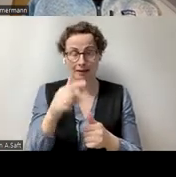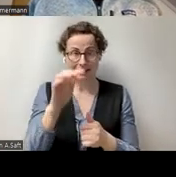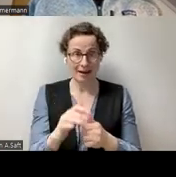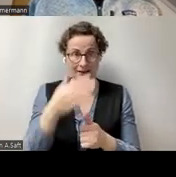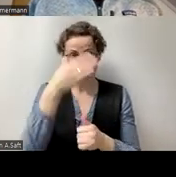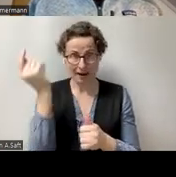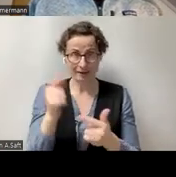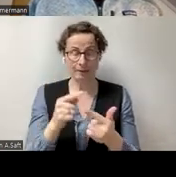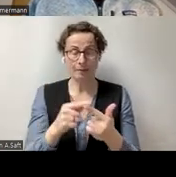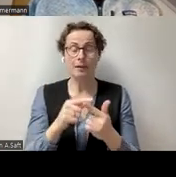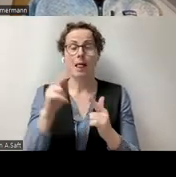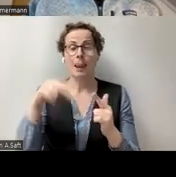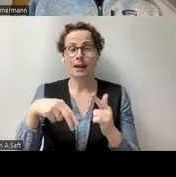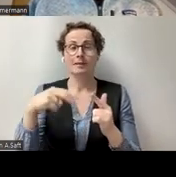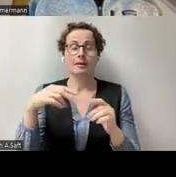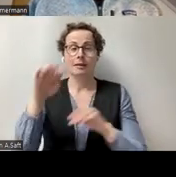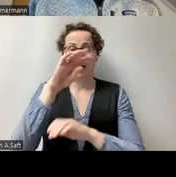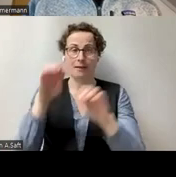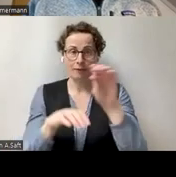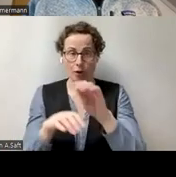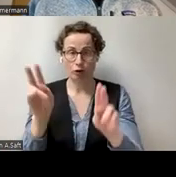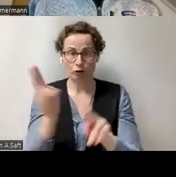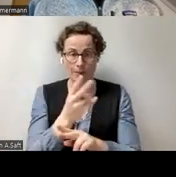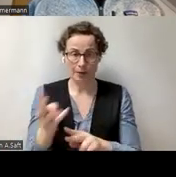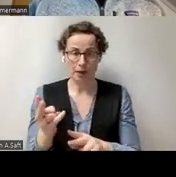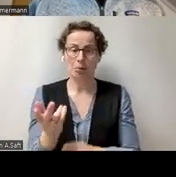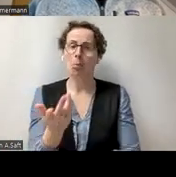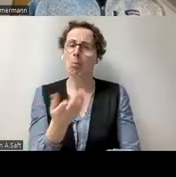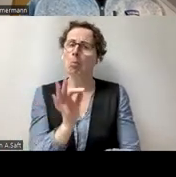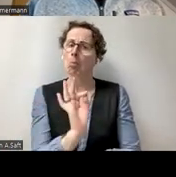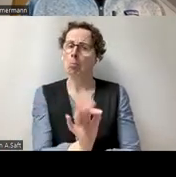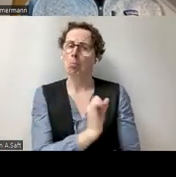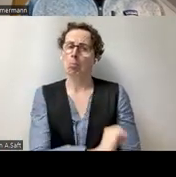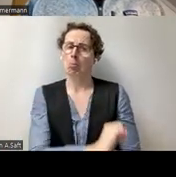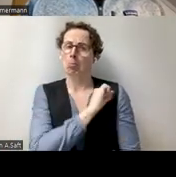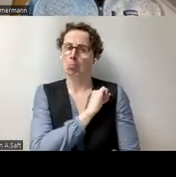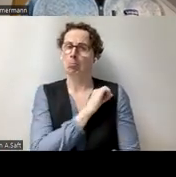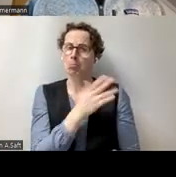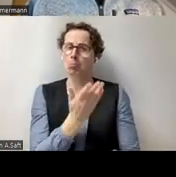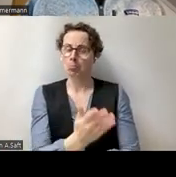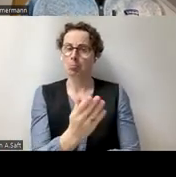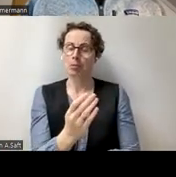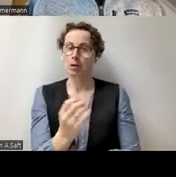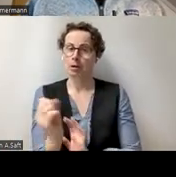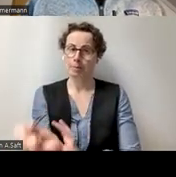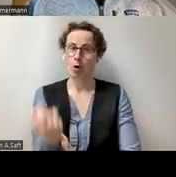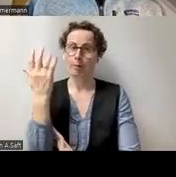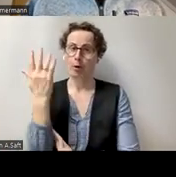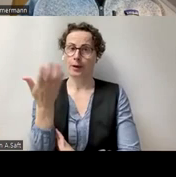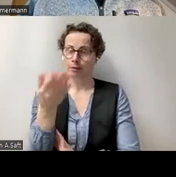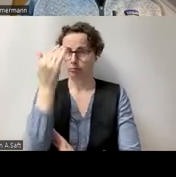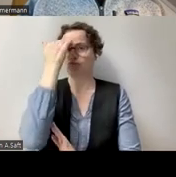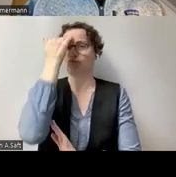Lesereihenfolge nicht stimmt. Und das ist schon mal ganz gut, dass PowerPoint hier uns daran erinnert.